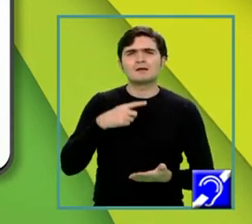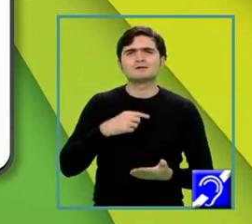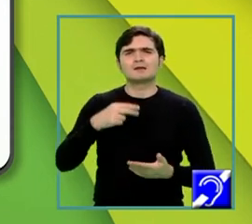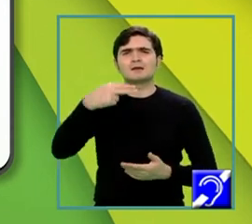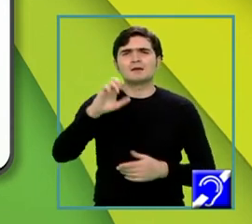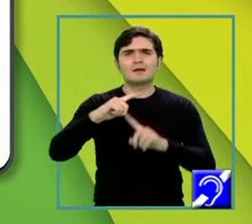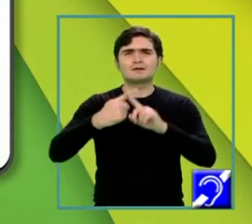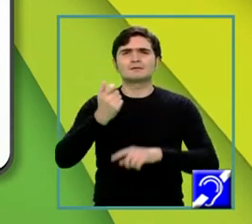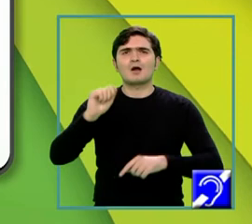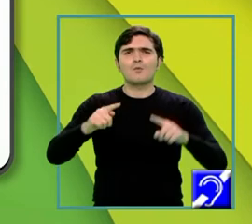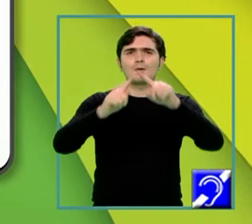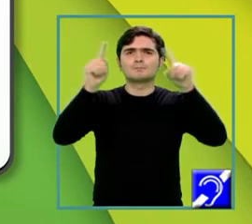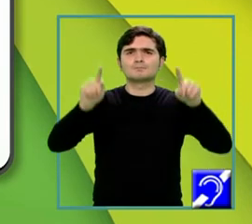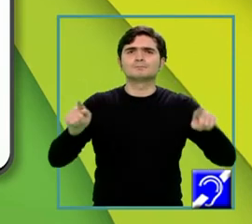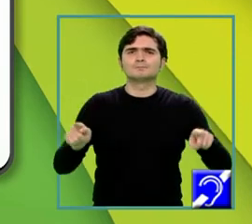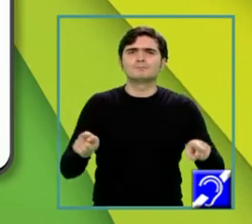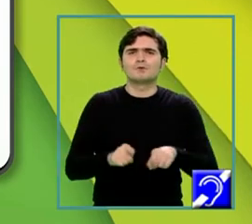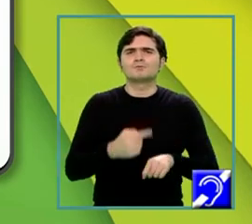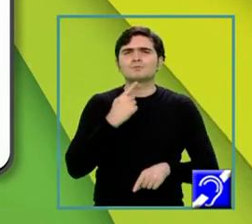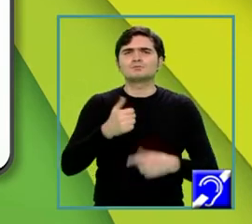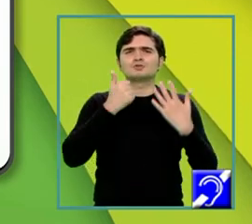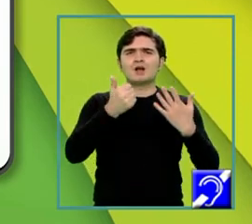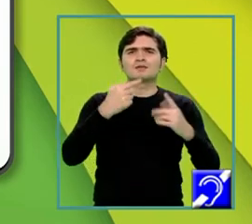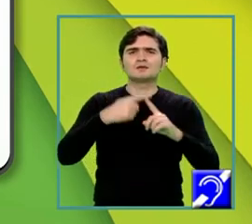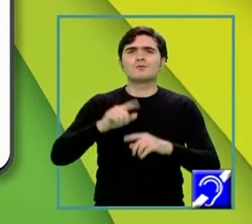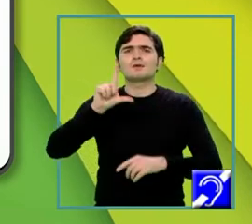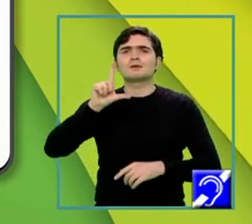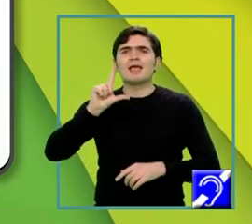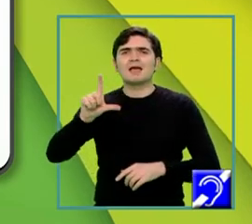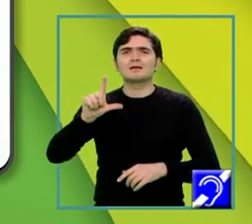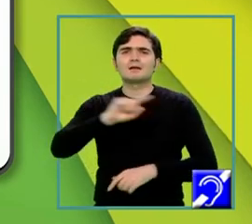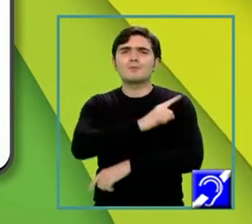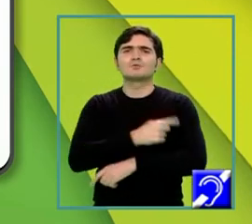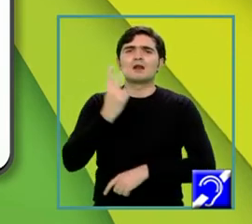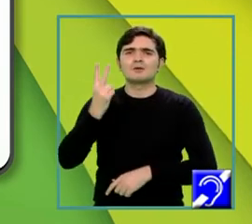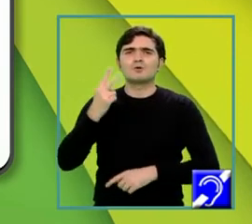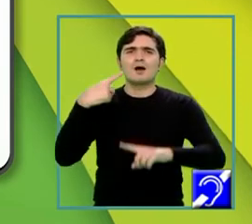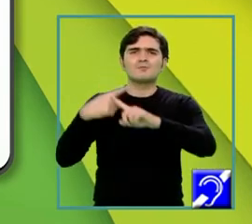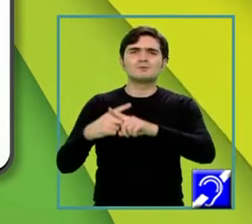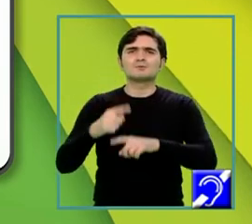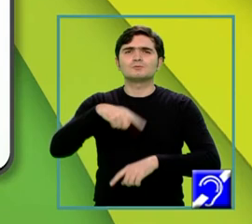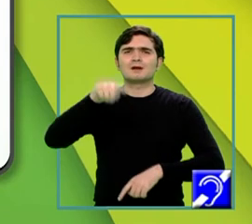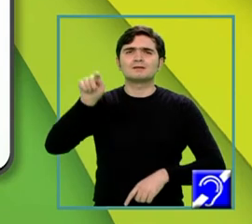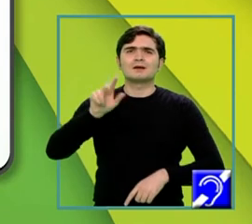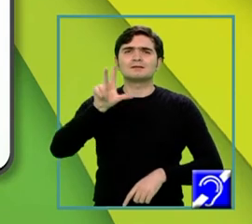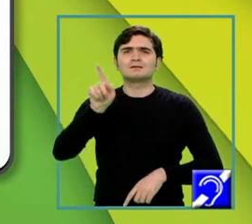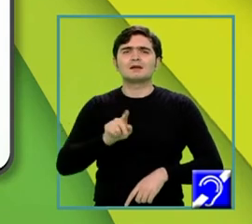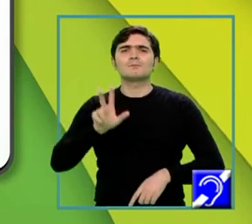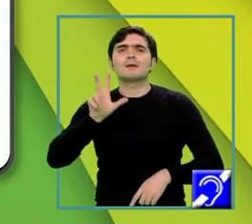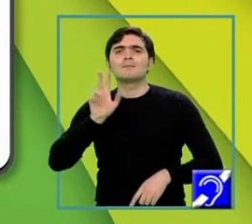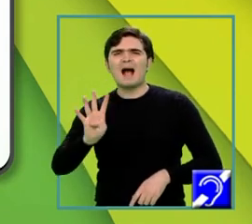hexagon regulat și am scris eu acolo 6 ori L la puterea a doua în mulțicul radical din 3 pe 4. De aici scoatem